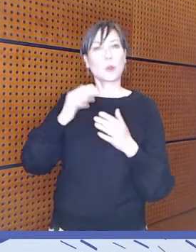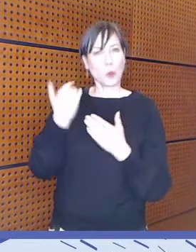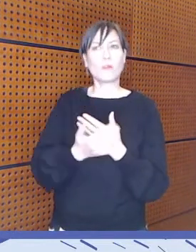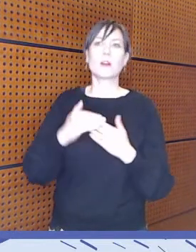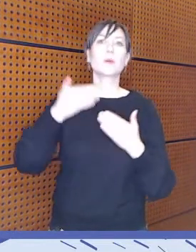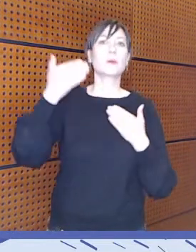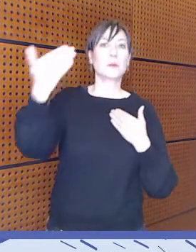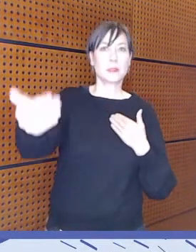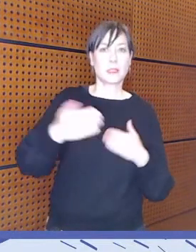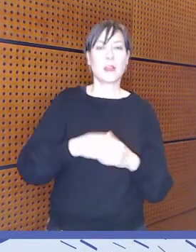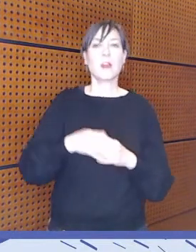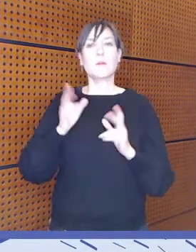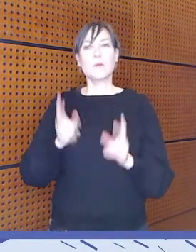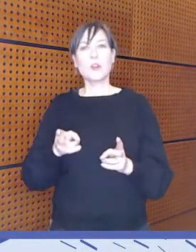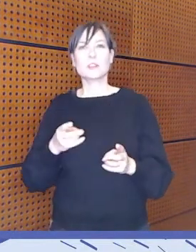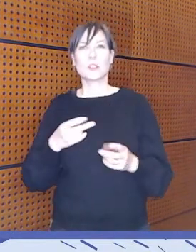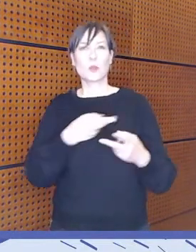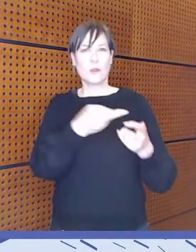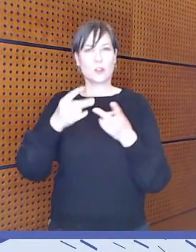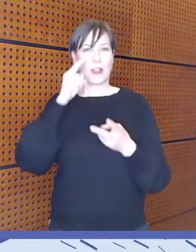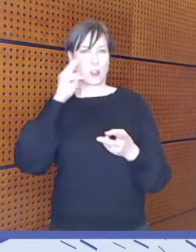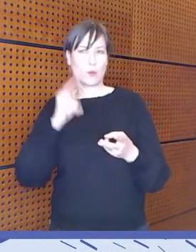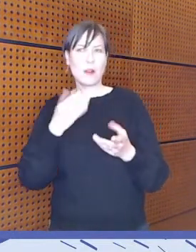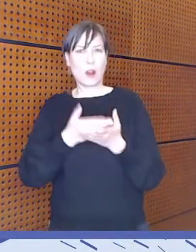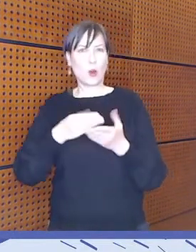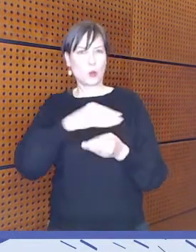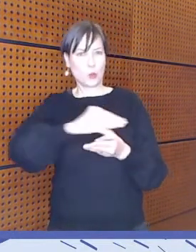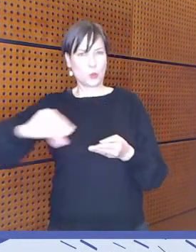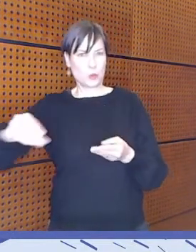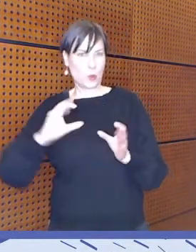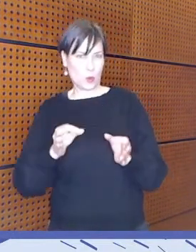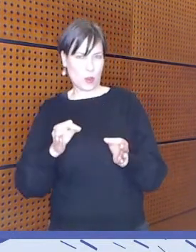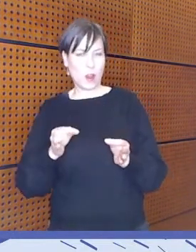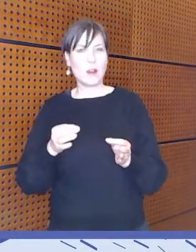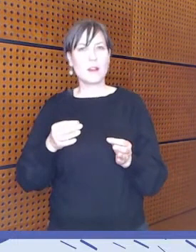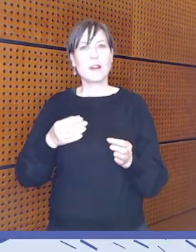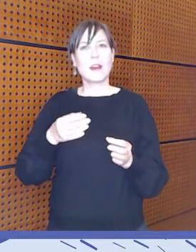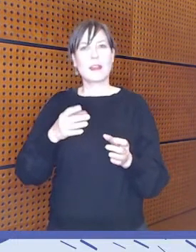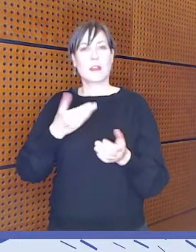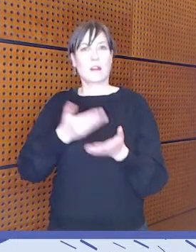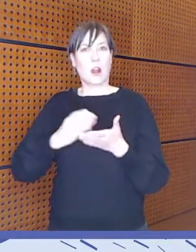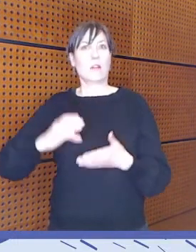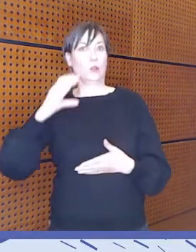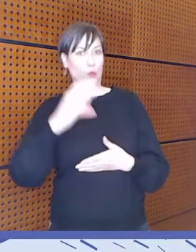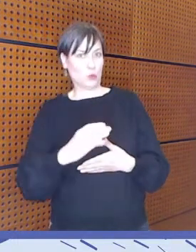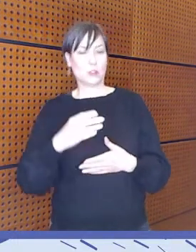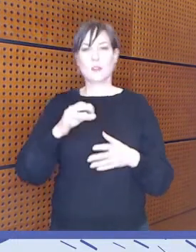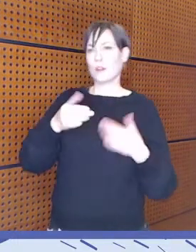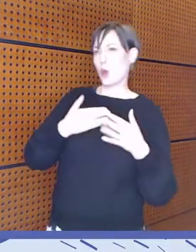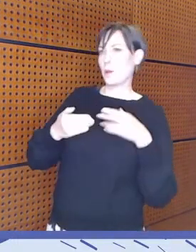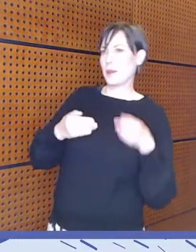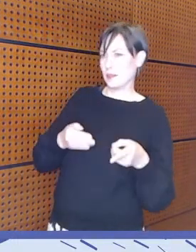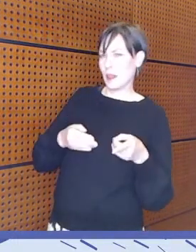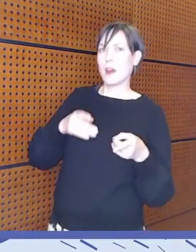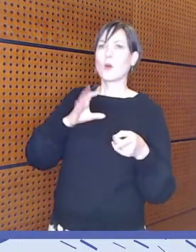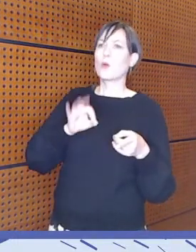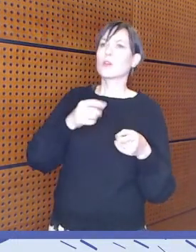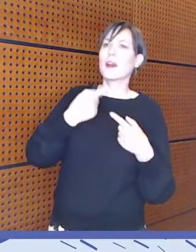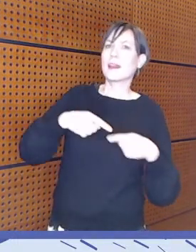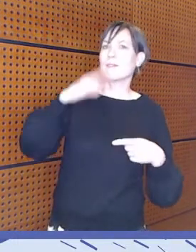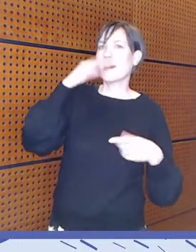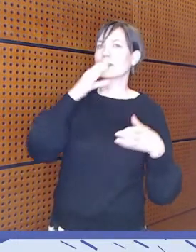sen rahoituksen tarkastelu yhdenvertaisuuden näkökulmasta. Eli miten se rahoitettu toiminta sitten tavoittaa erilaisia väestöryhmiä,